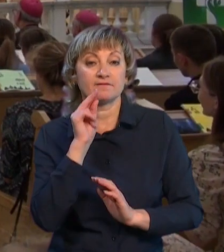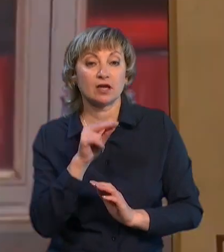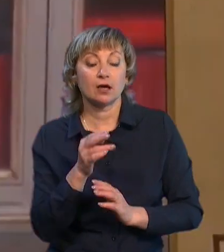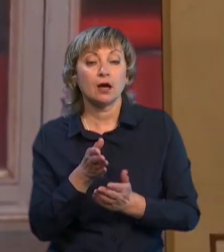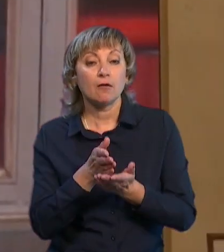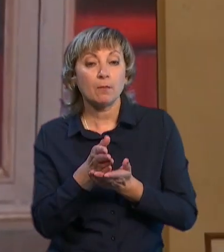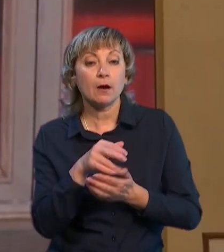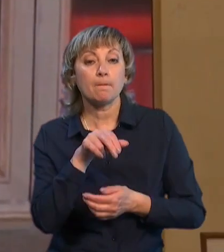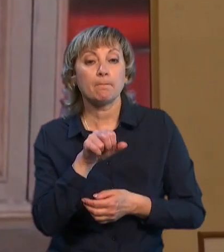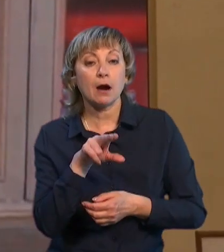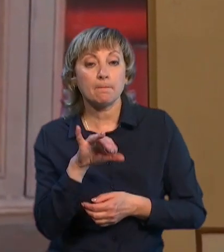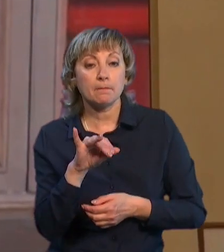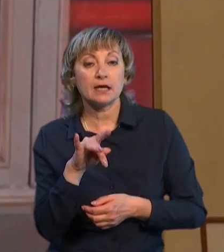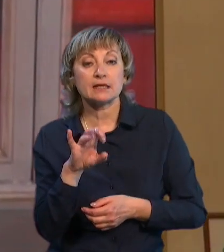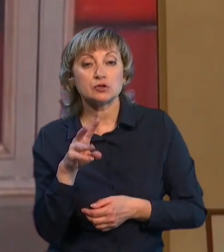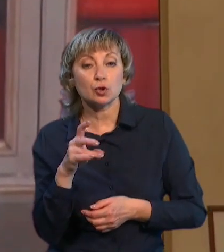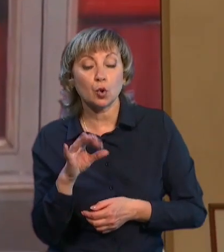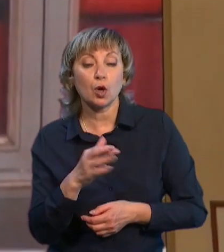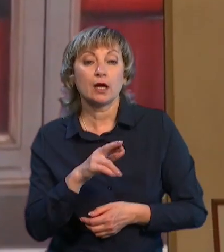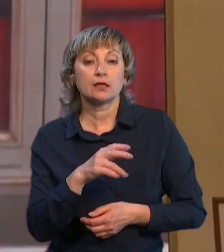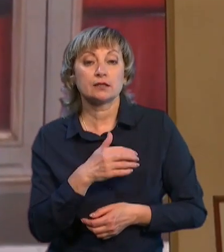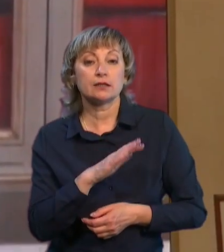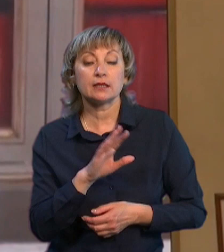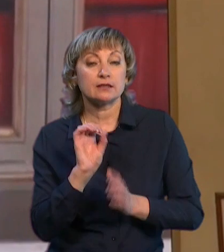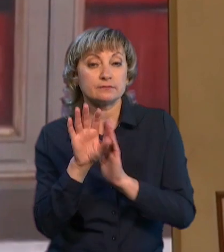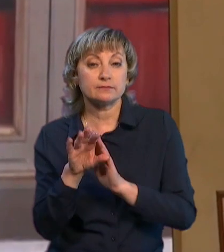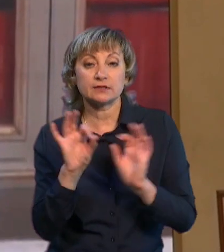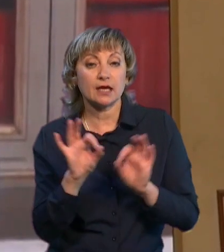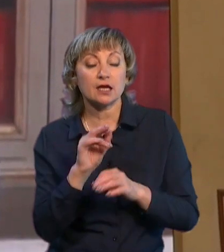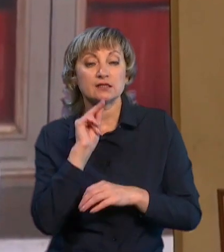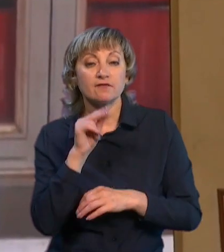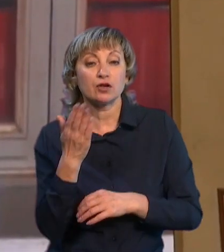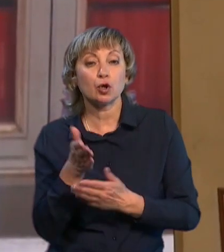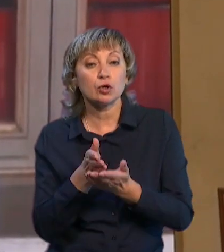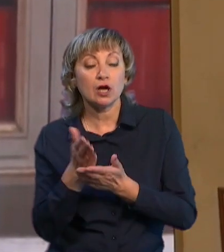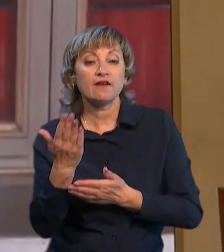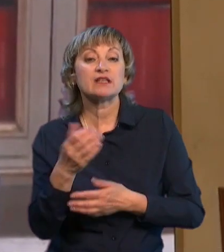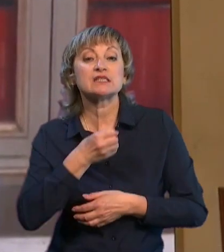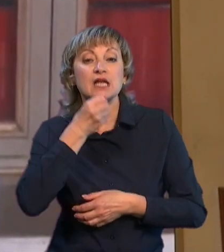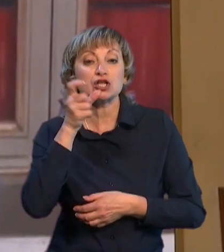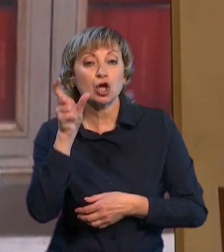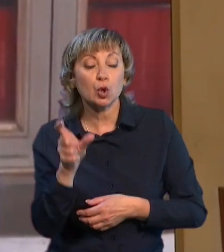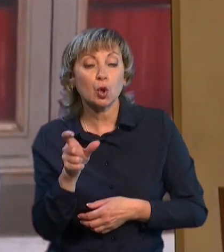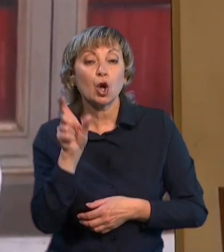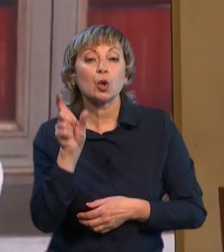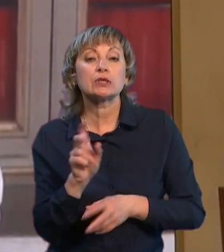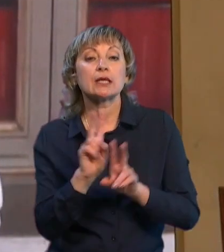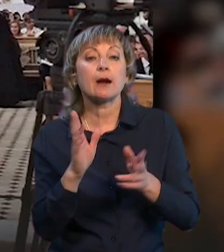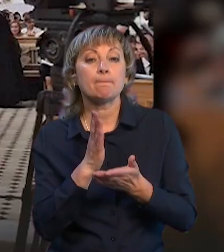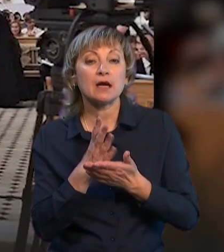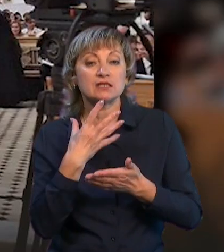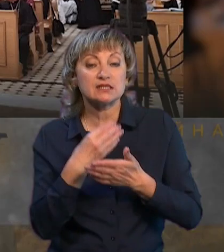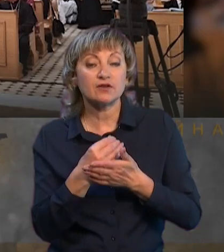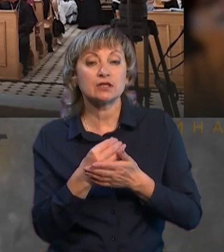Папи Римського, я хочу, не закидаючи ніяких звинувачень в його бік, він старша людина, людина, яка має свої